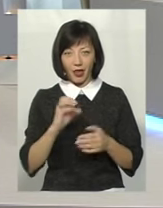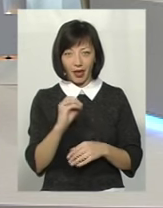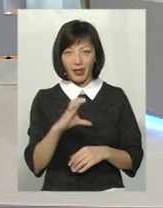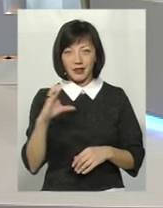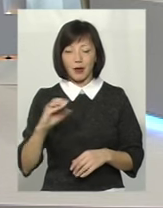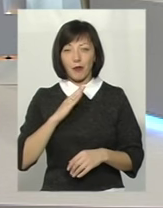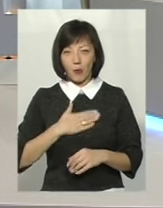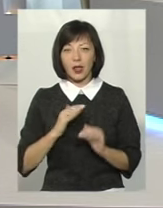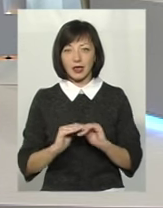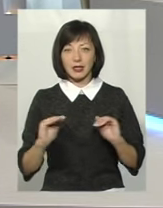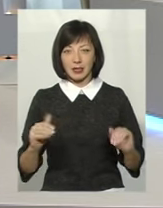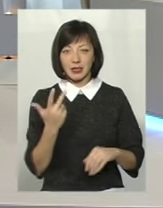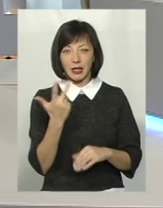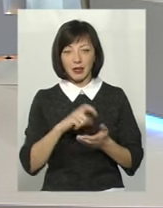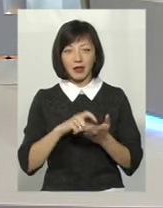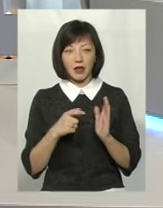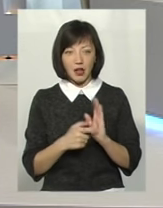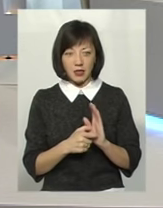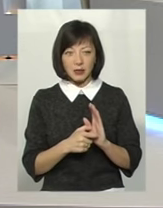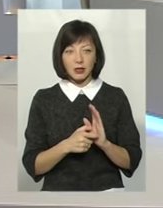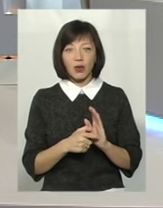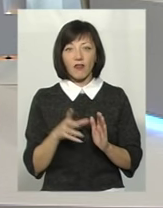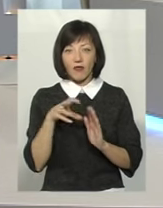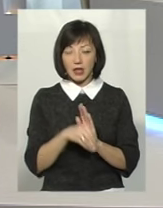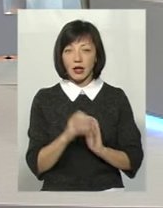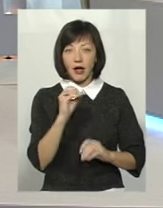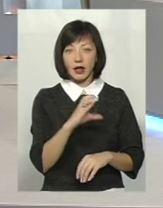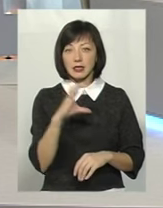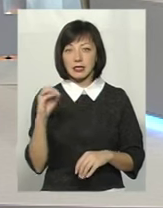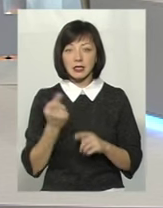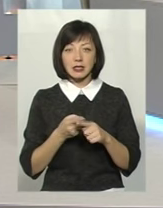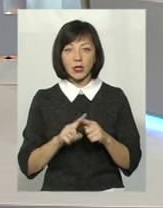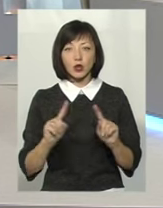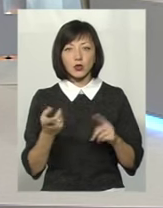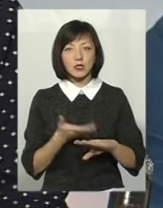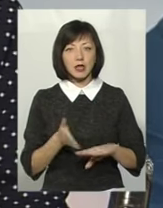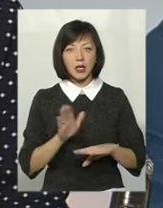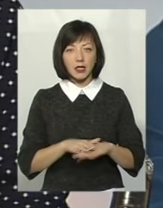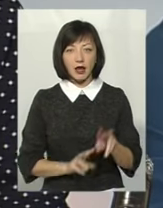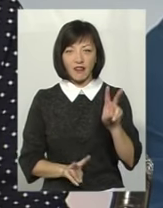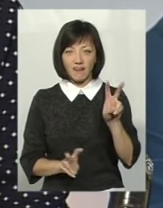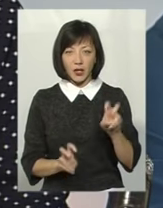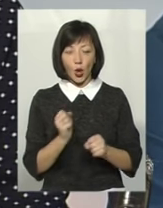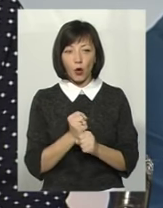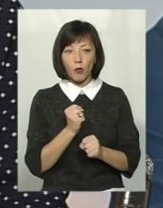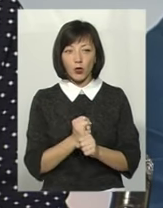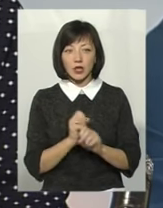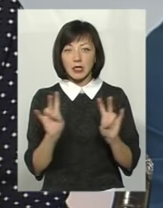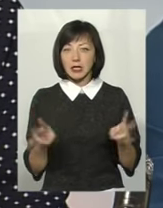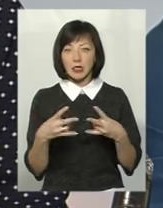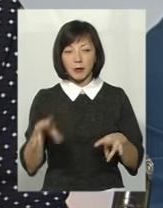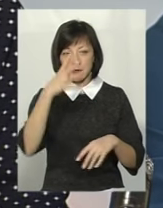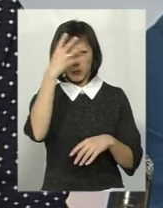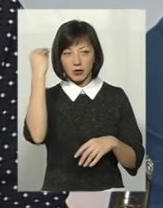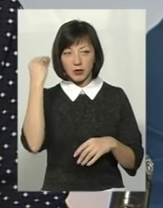в третьому класі введено жанр есе, але я хочу зазначити, що це дуже складний вид роботи, тому що не треба забувати,